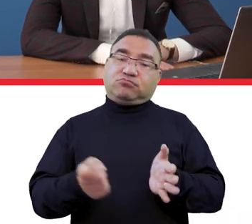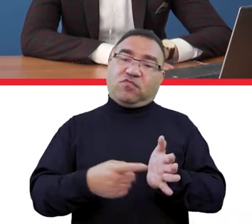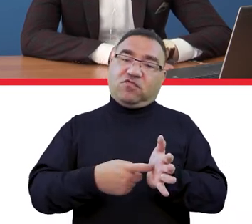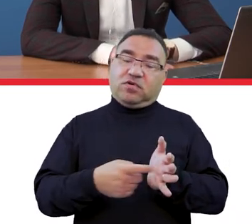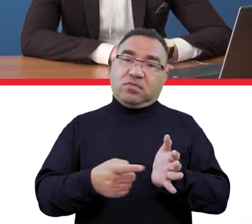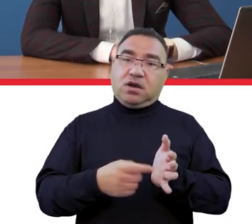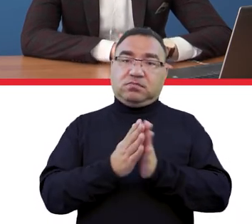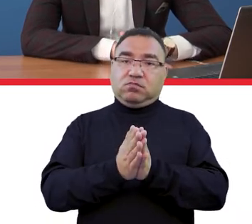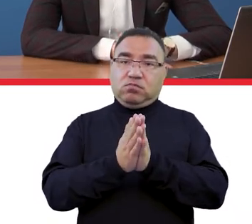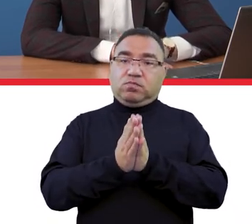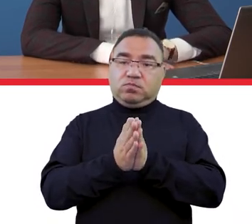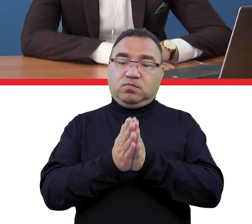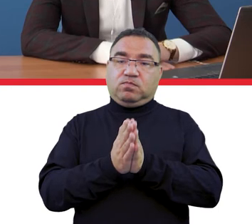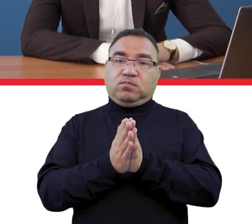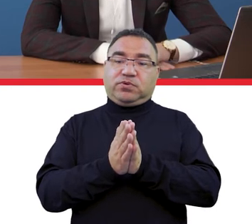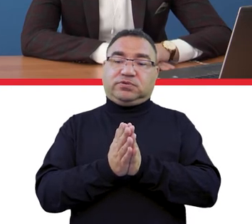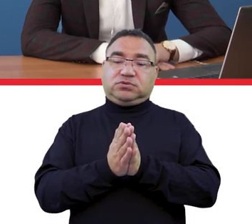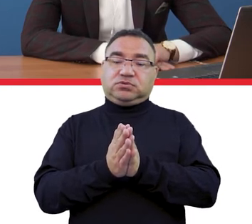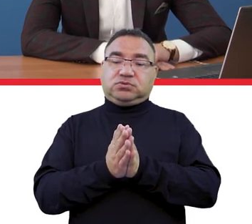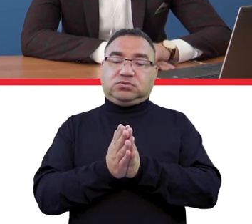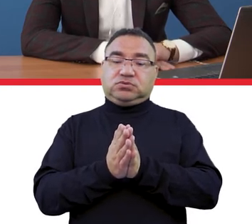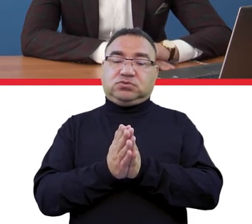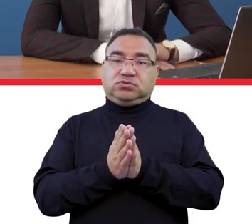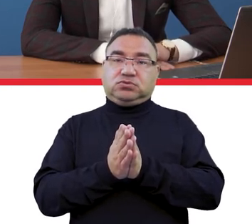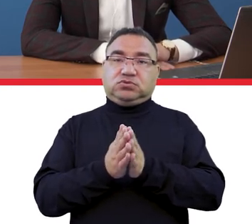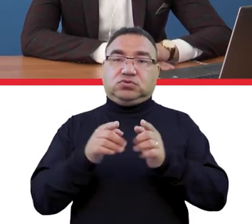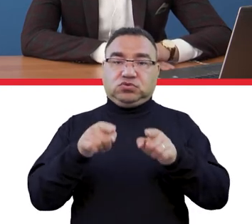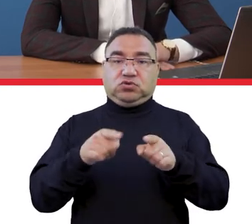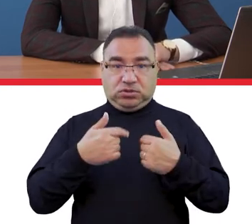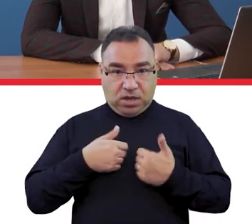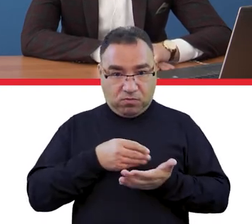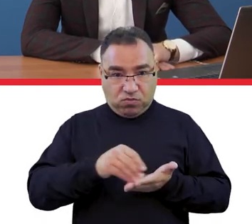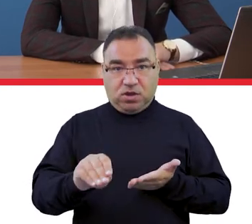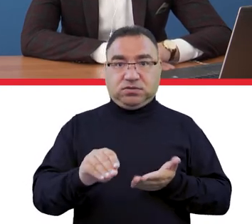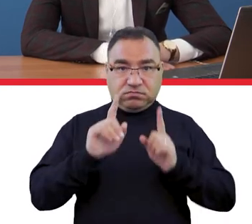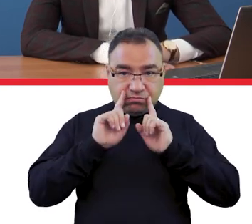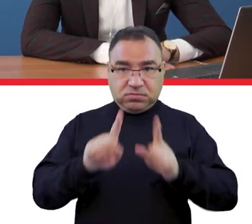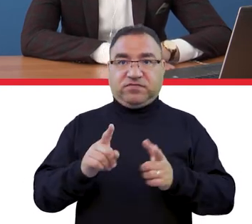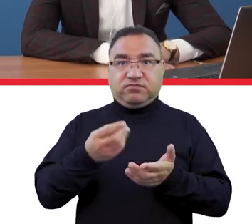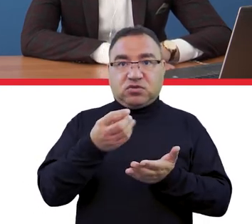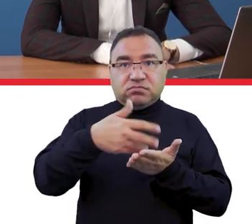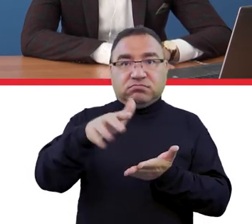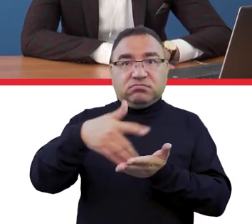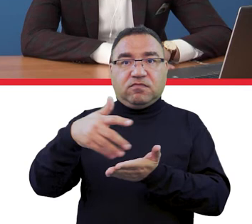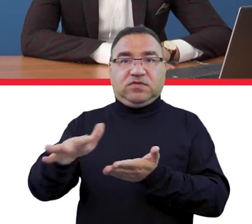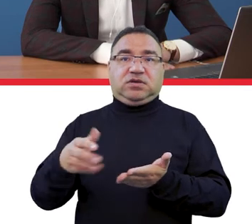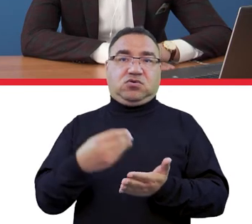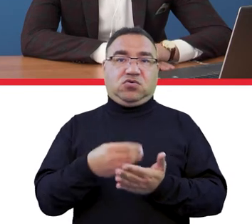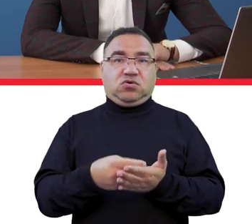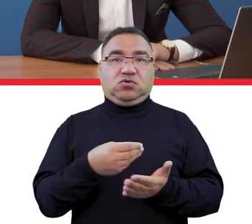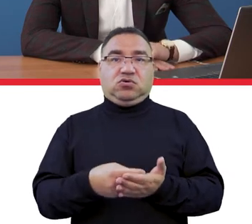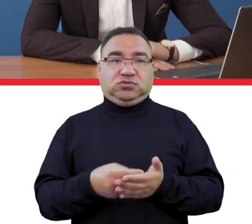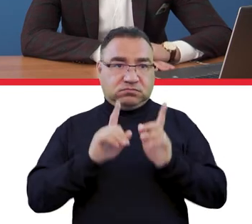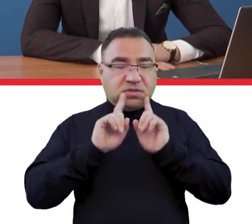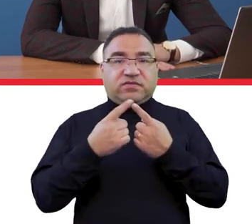żeby to, za co płaci, ponosi koszty, żeby